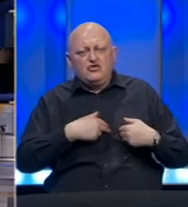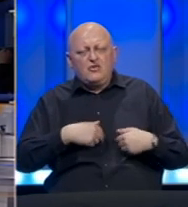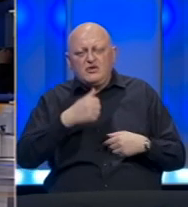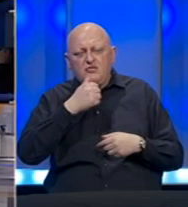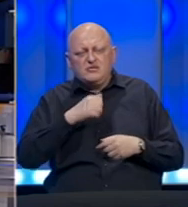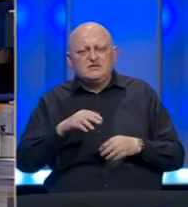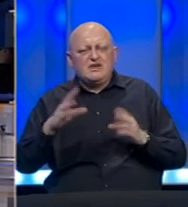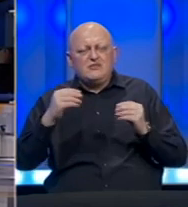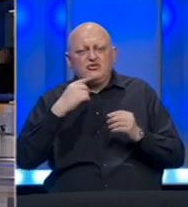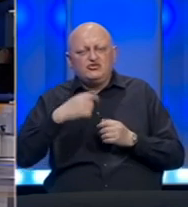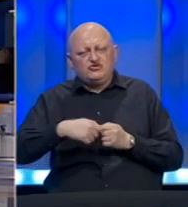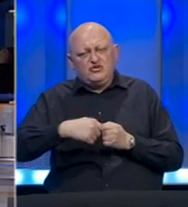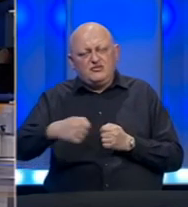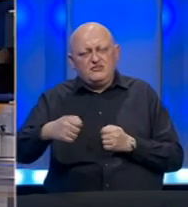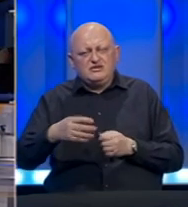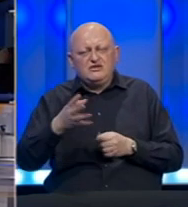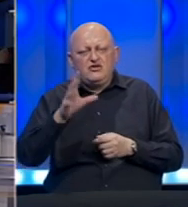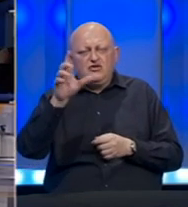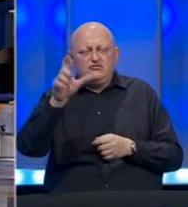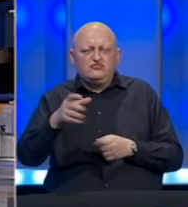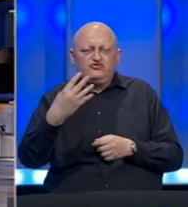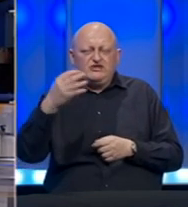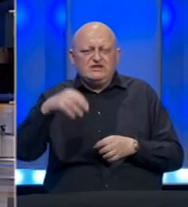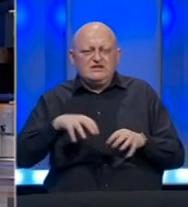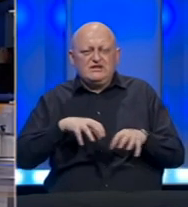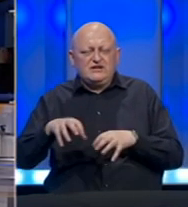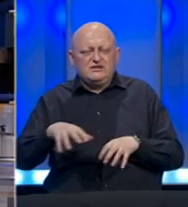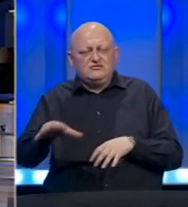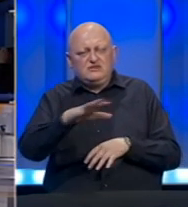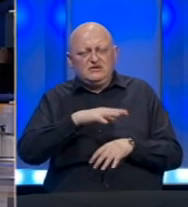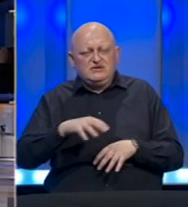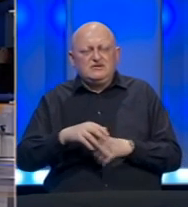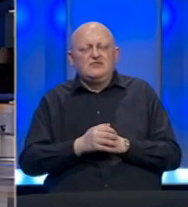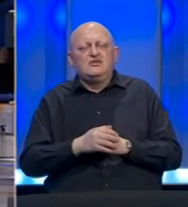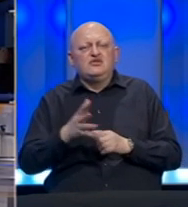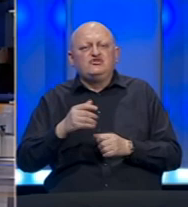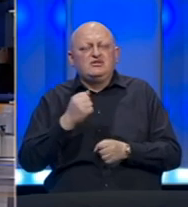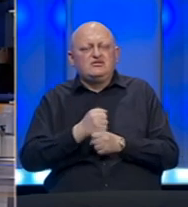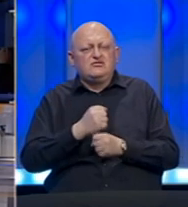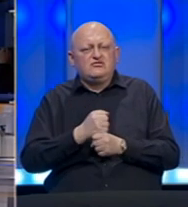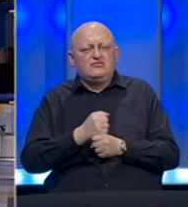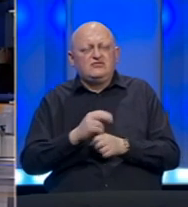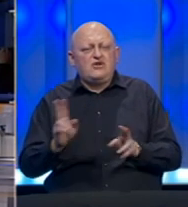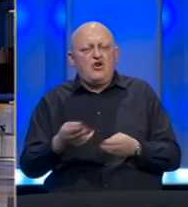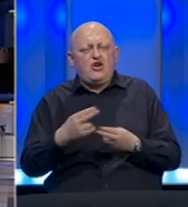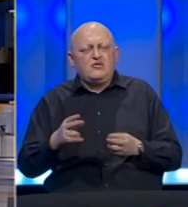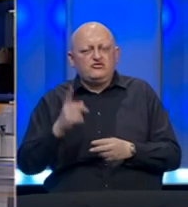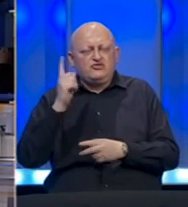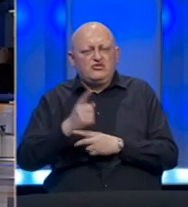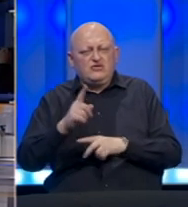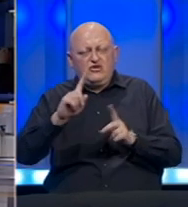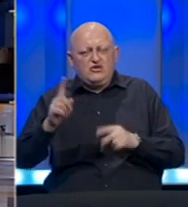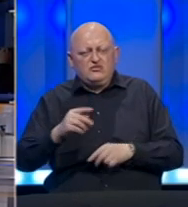mart, što je mjera kojom je obuhvaćeno oko 40.000 radnika iz realnog sektora, a čija je djelatnost bila onemogućena odlukama